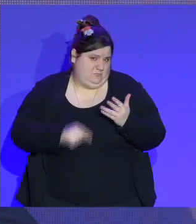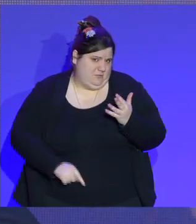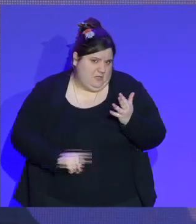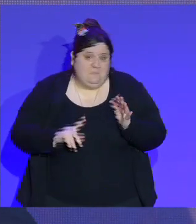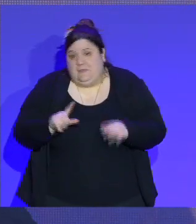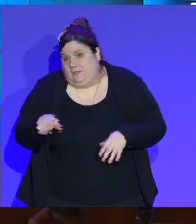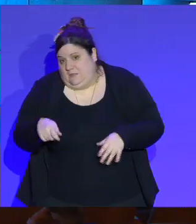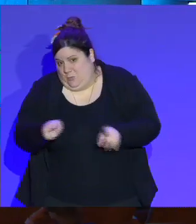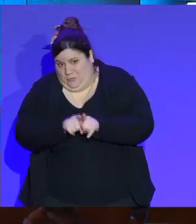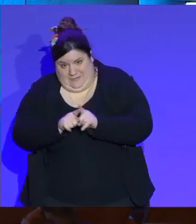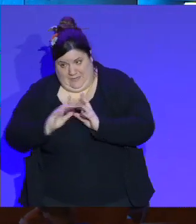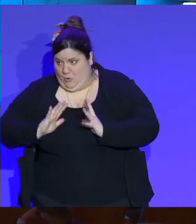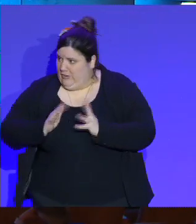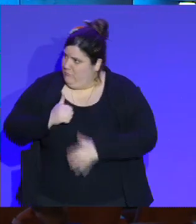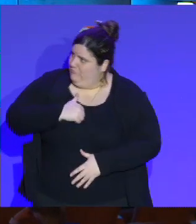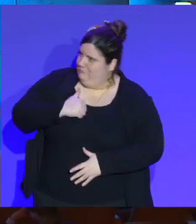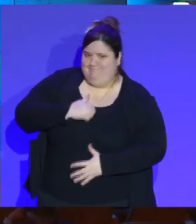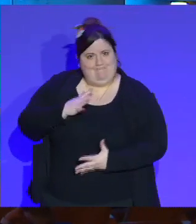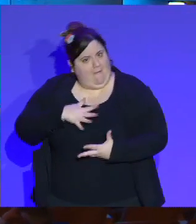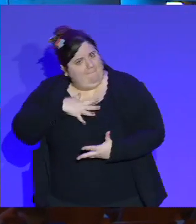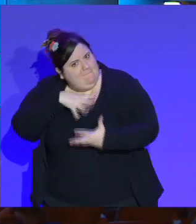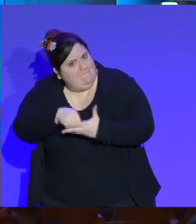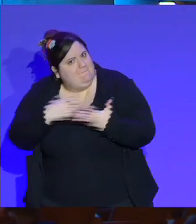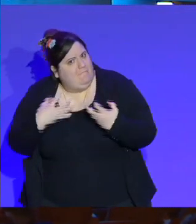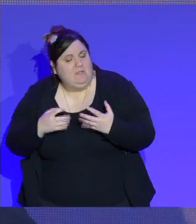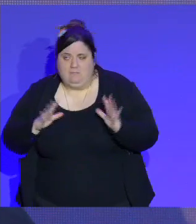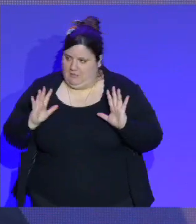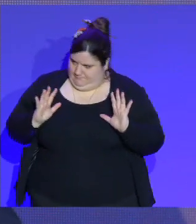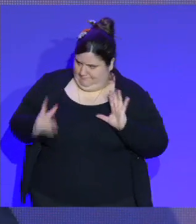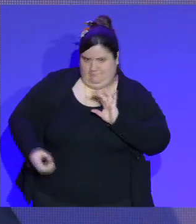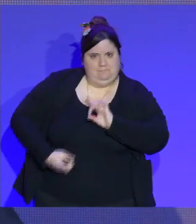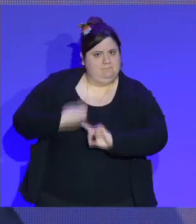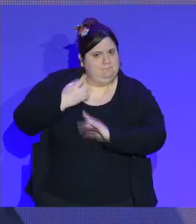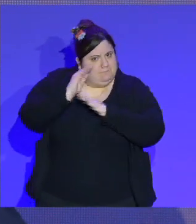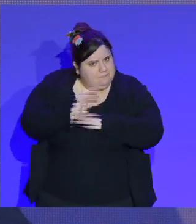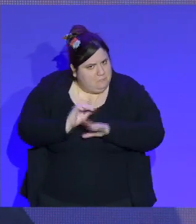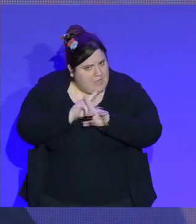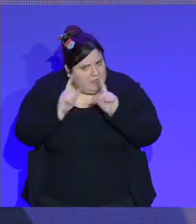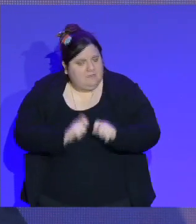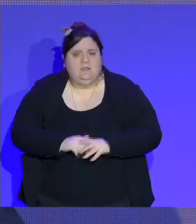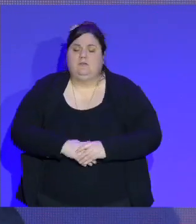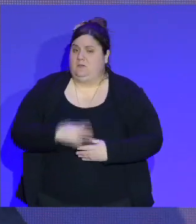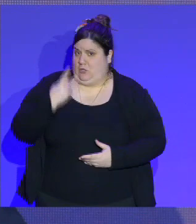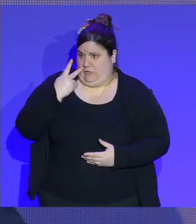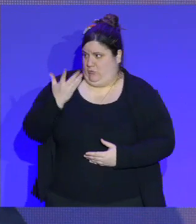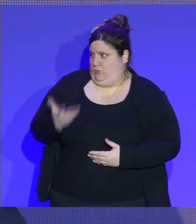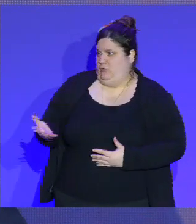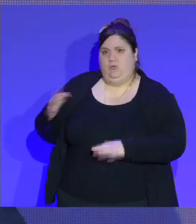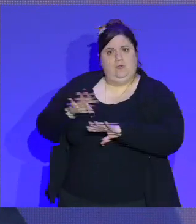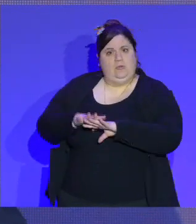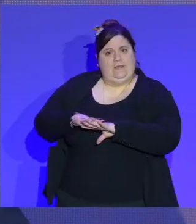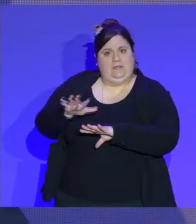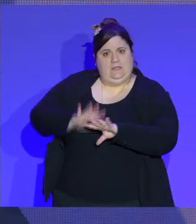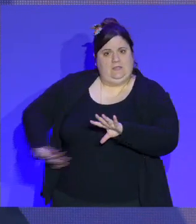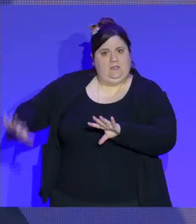par cet engagement privé. et on le voit dans certains quartiers, le voit dans certains secteurs, au fond, c'est l'engagement privé